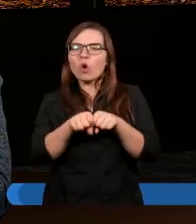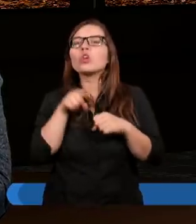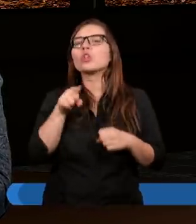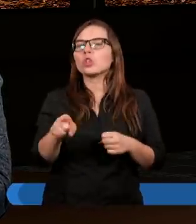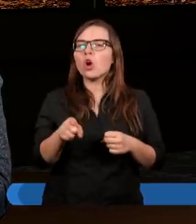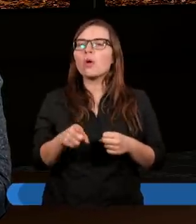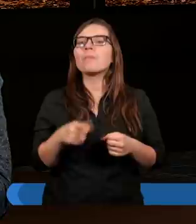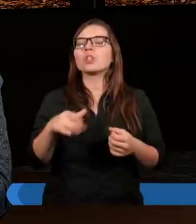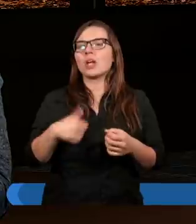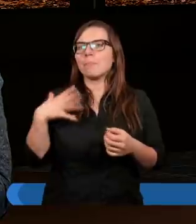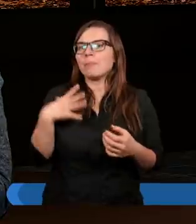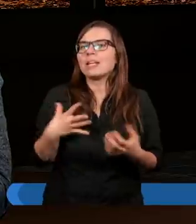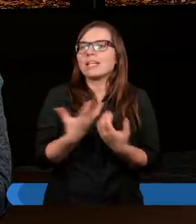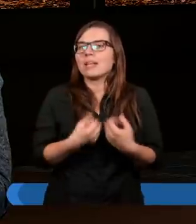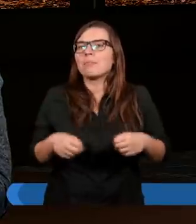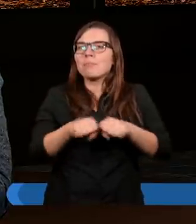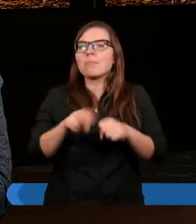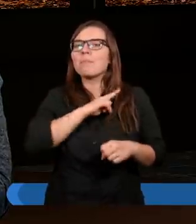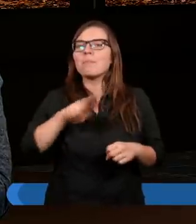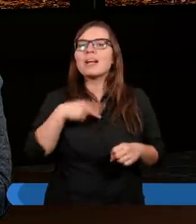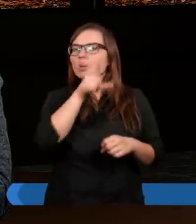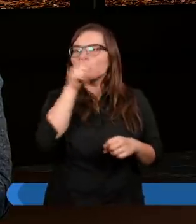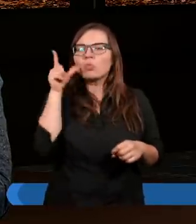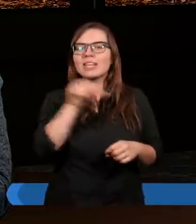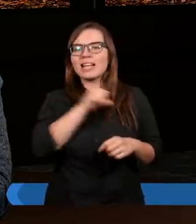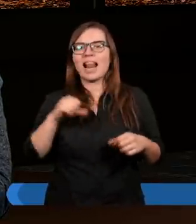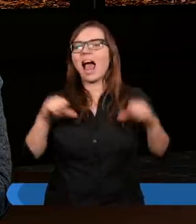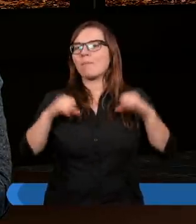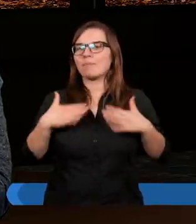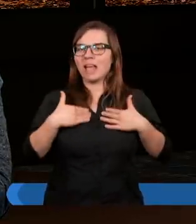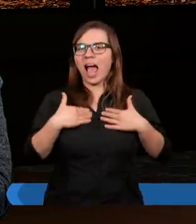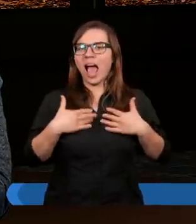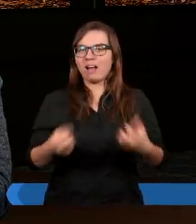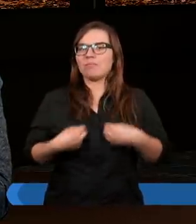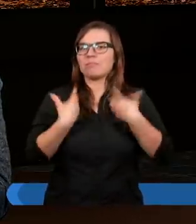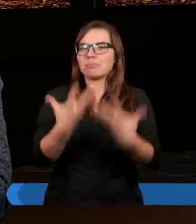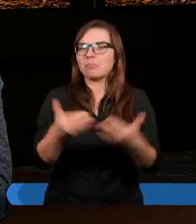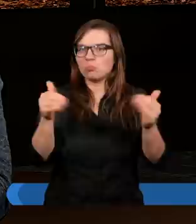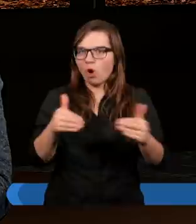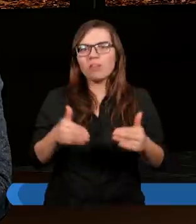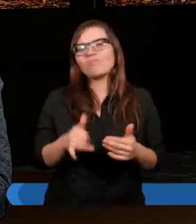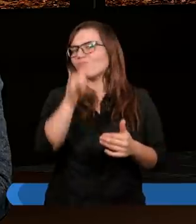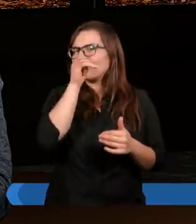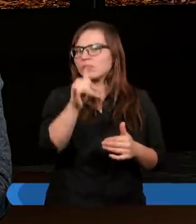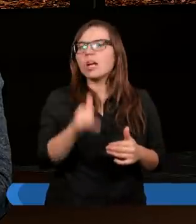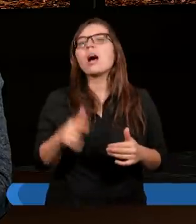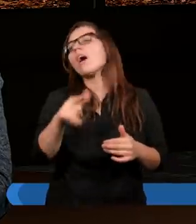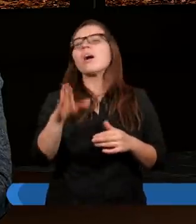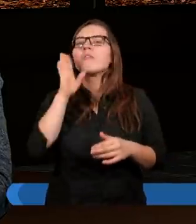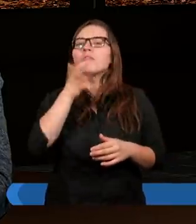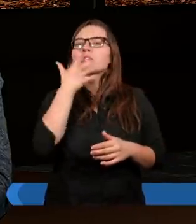To, żeby być sprawiedliwym. My jako ludzie sami z siebie nie jesteśmy w stanie tego wykrzesać. I tak jak wcześniej mówiliśmy,